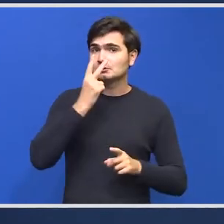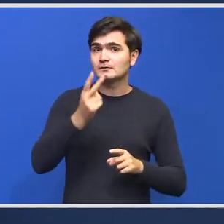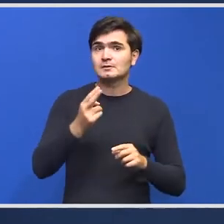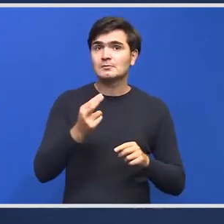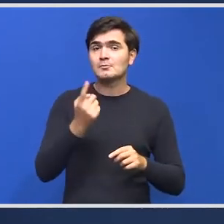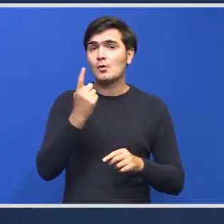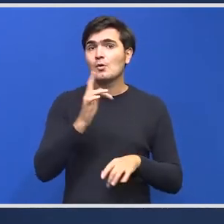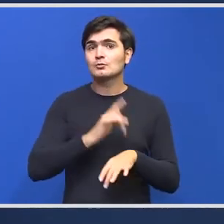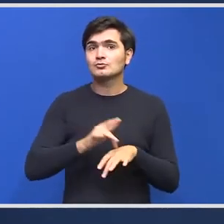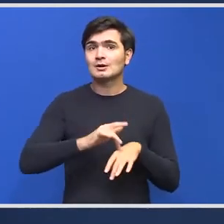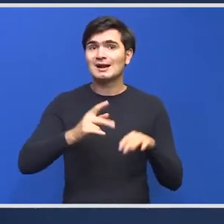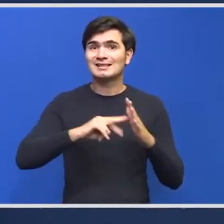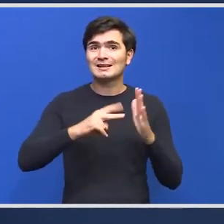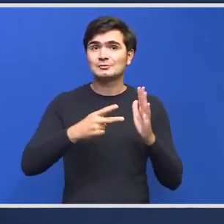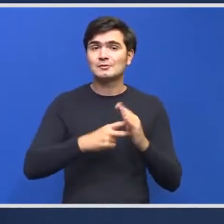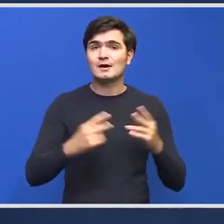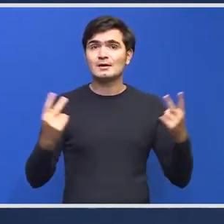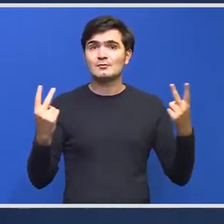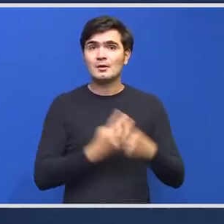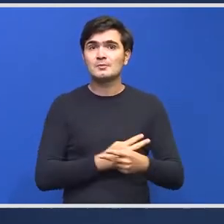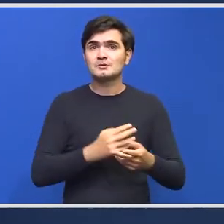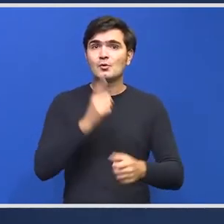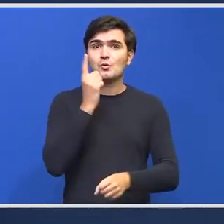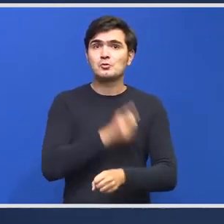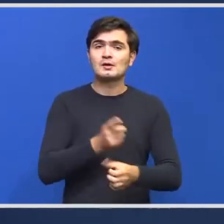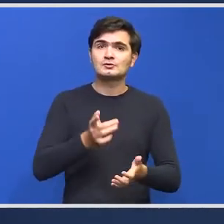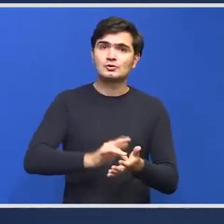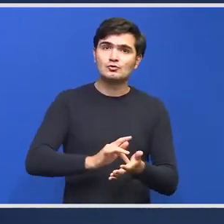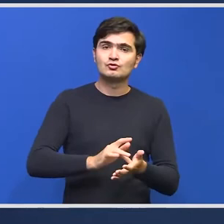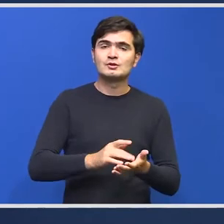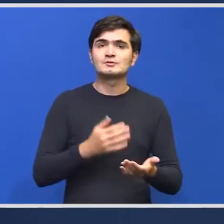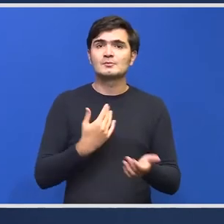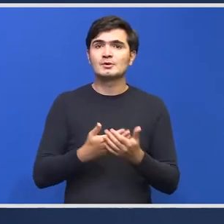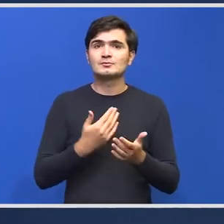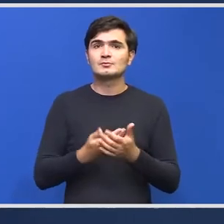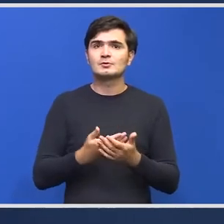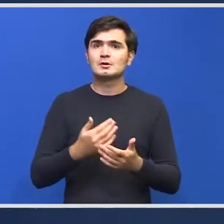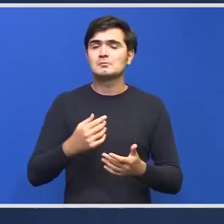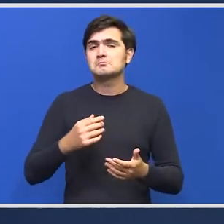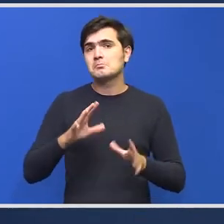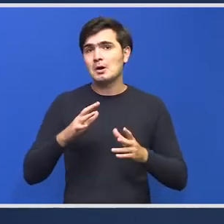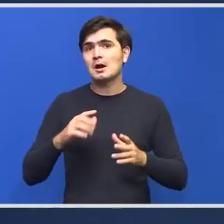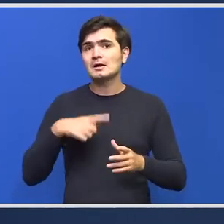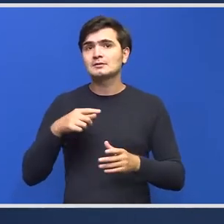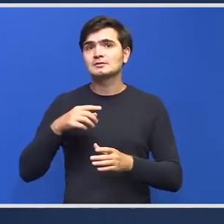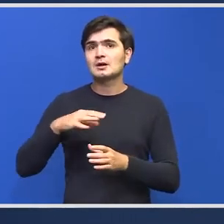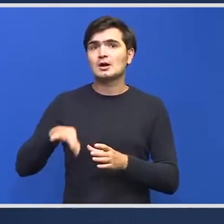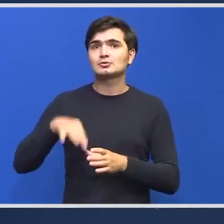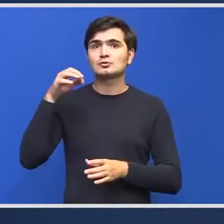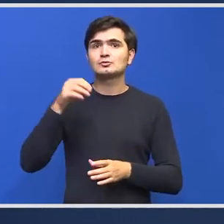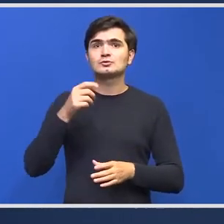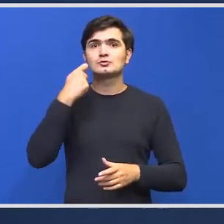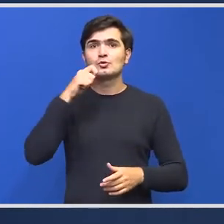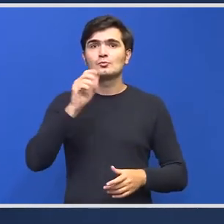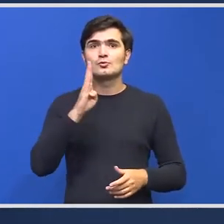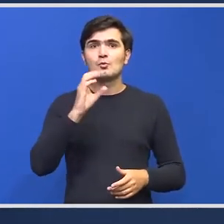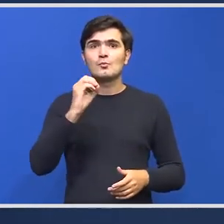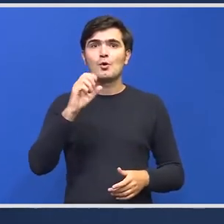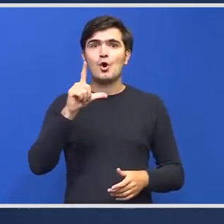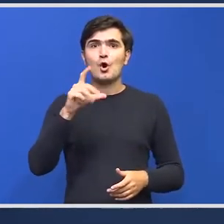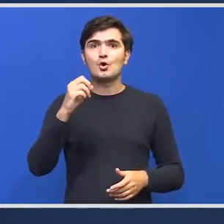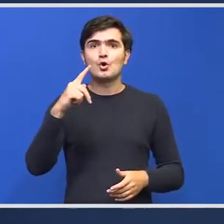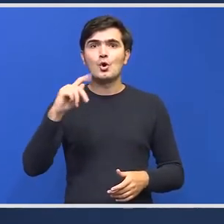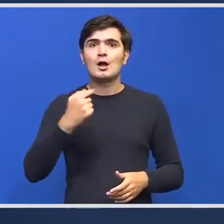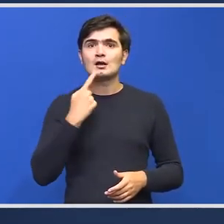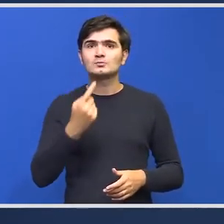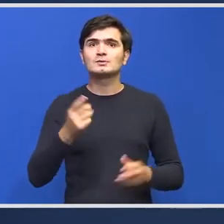o încercare de rezolvare cu celeritate, o ordonanță de urgență sau un act normativ, pentru că o soluție ar exista, domnul Bologa spunea, de exemplu, că ar putea fi